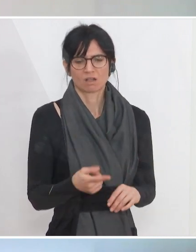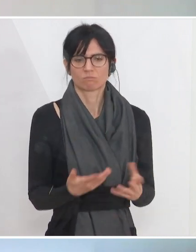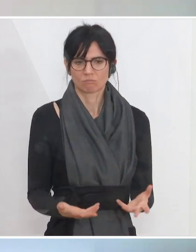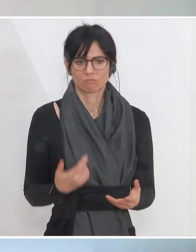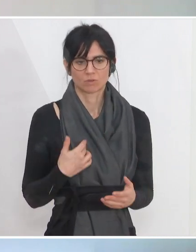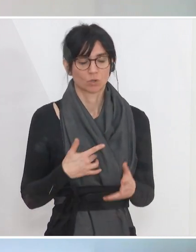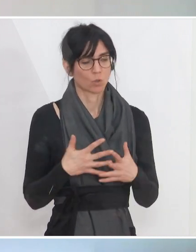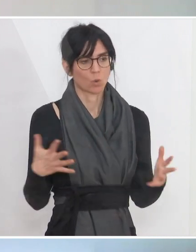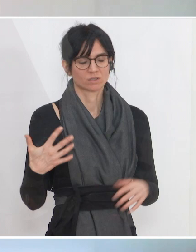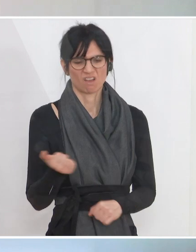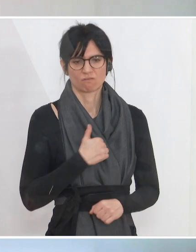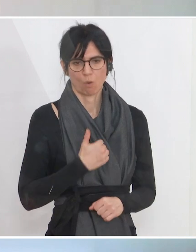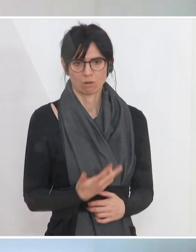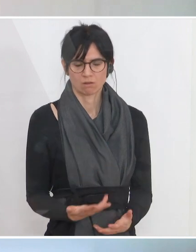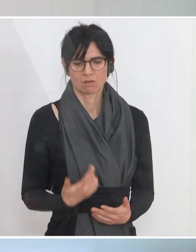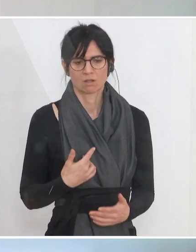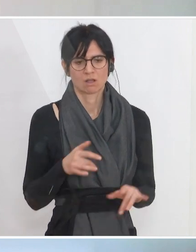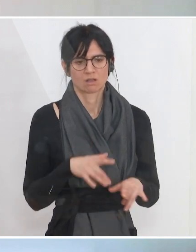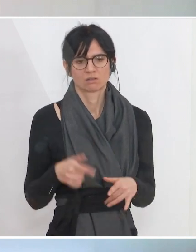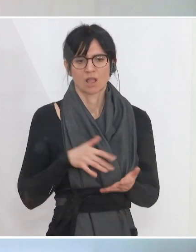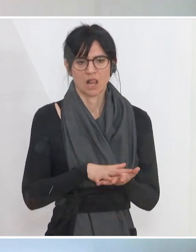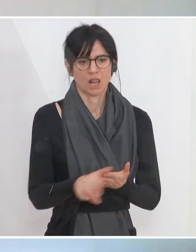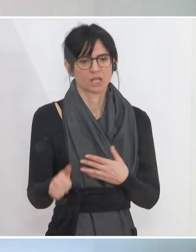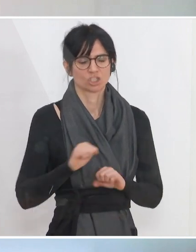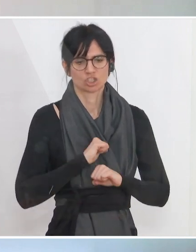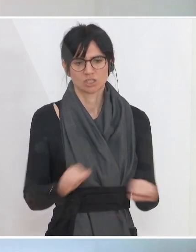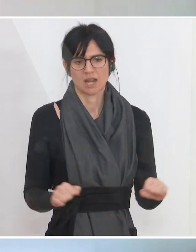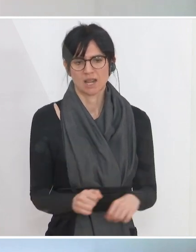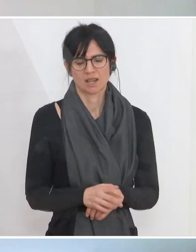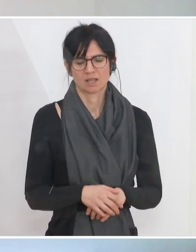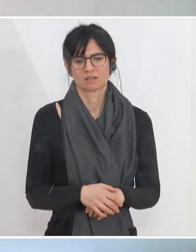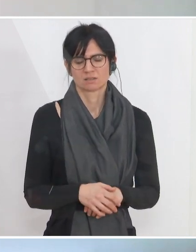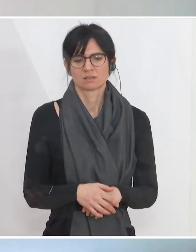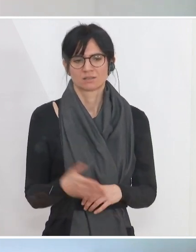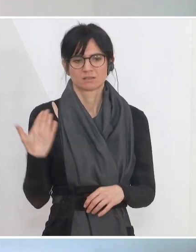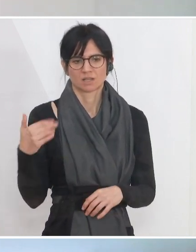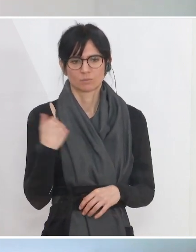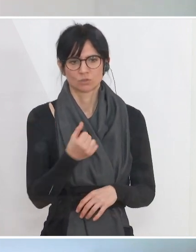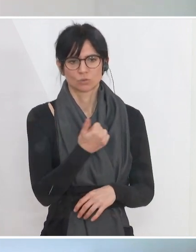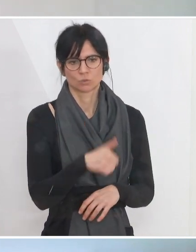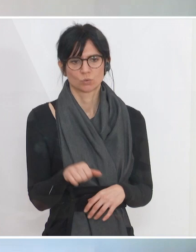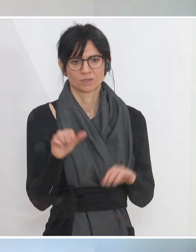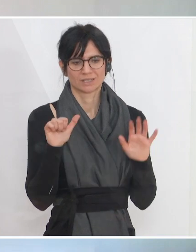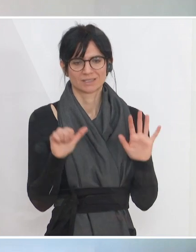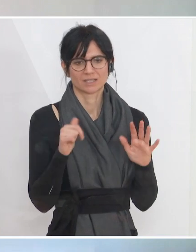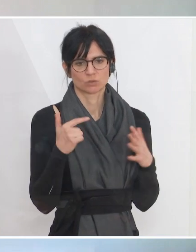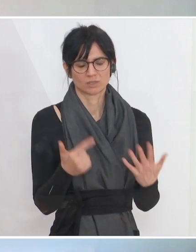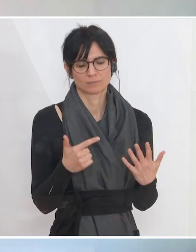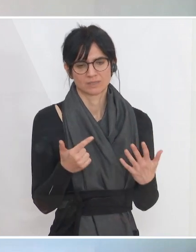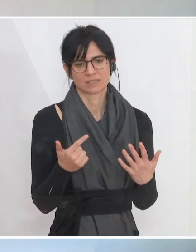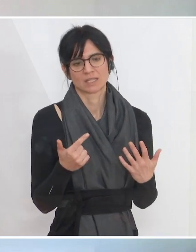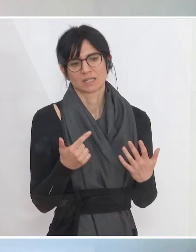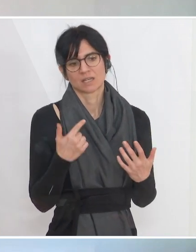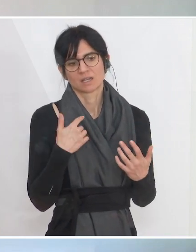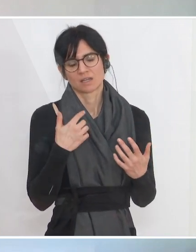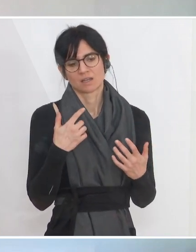die war ein großer Erfolg und ist weggegangen wie die warmen Semmeln. Damals sind 176 Händlerinnen und